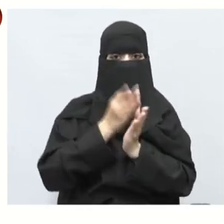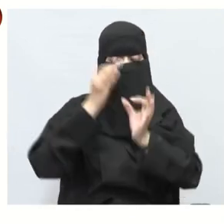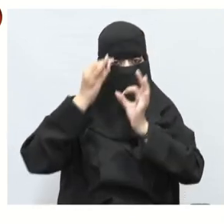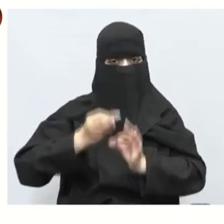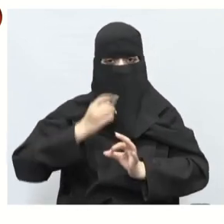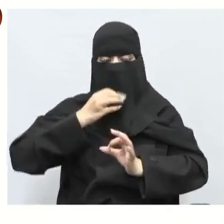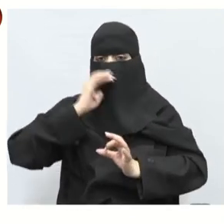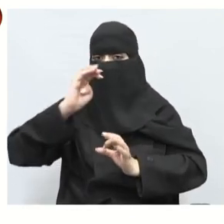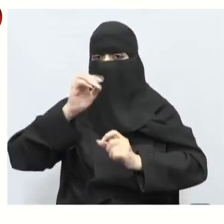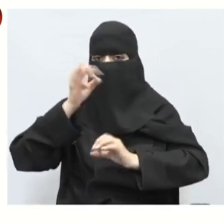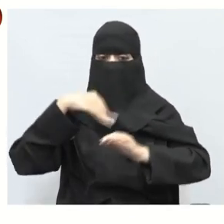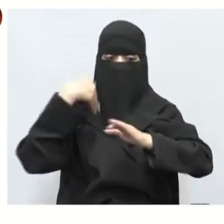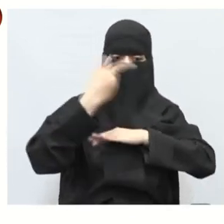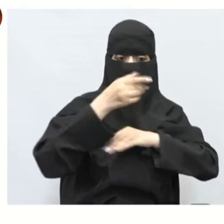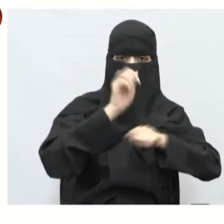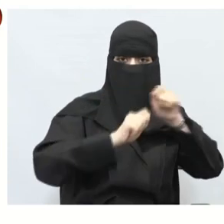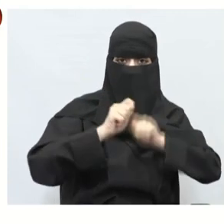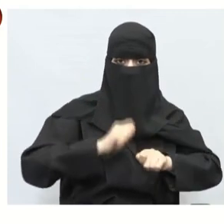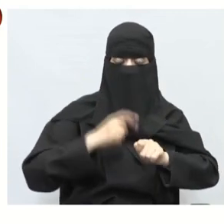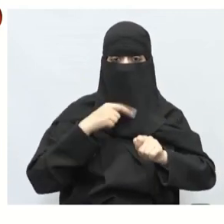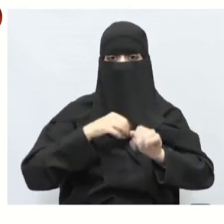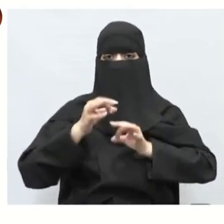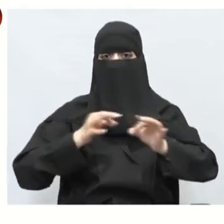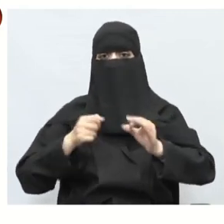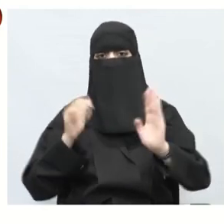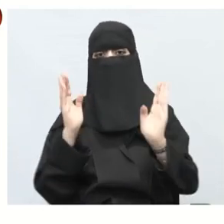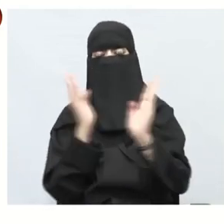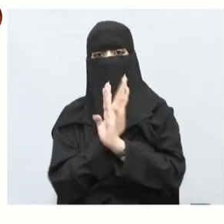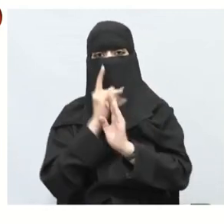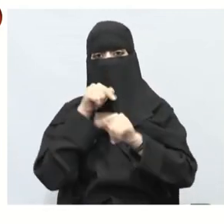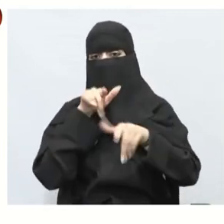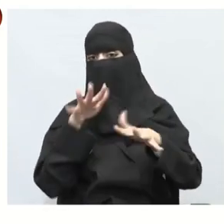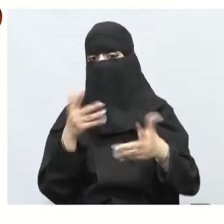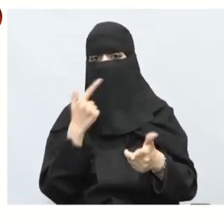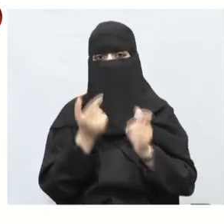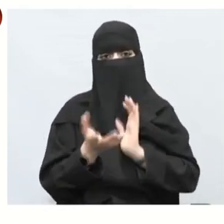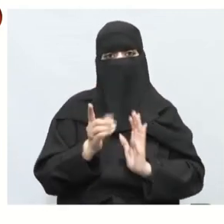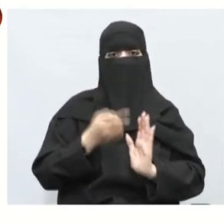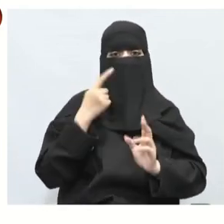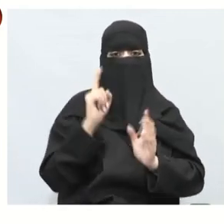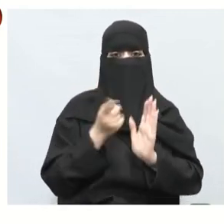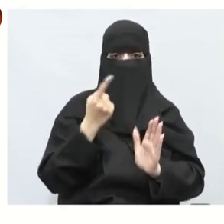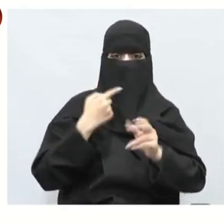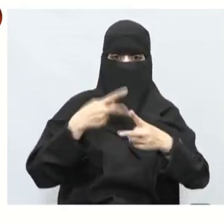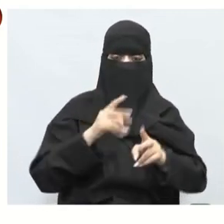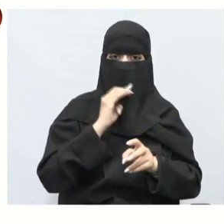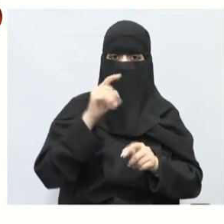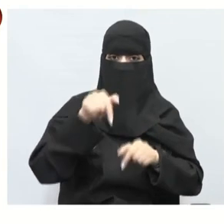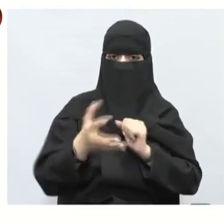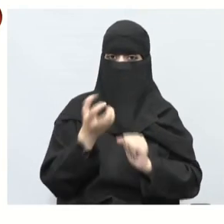خطة الحل أكسية؟ لو لحظت أبدأ بالإجابة التي حصلت عليها وتتبع خطوات الحل